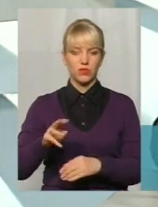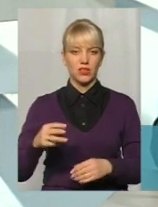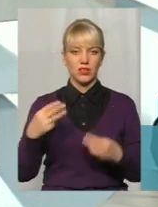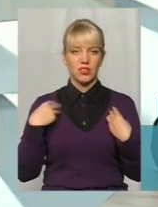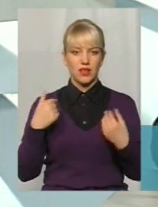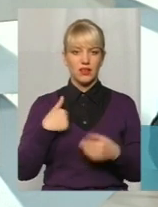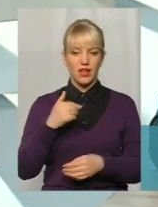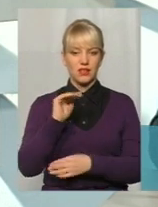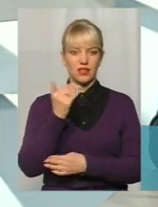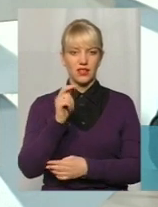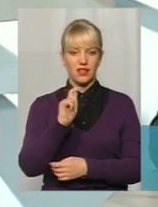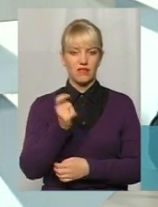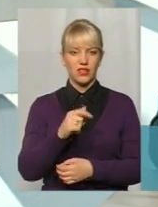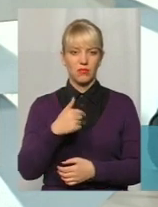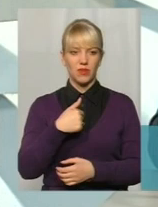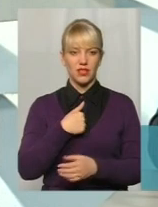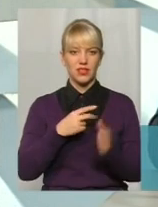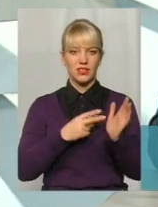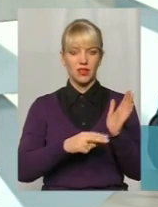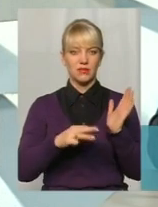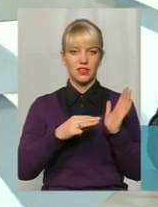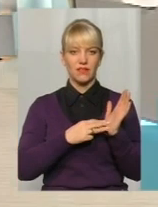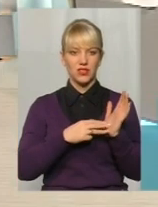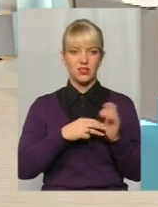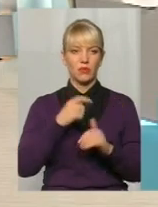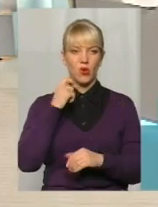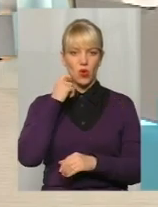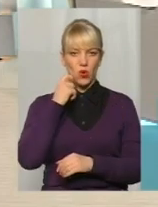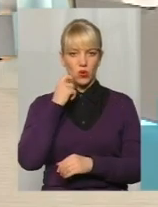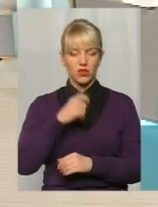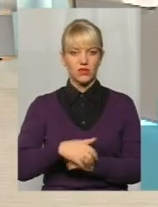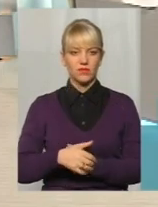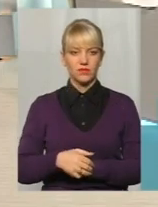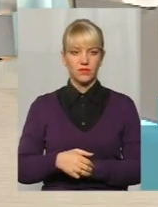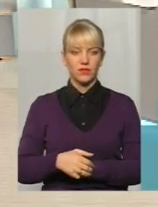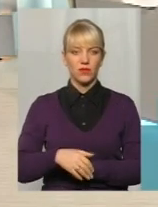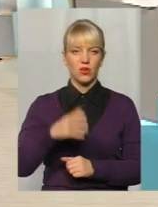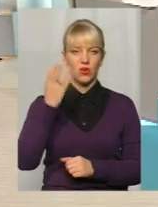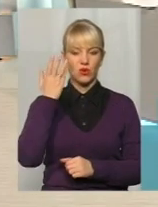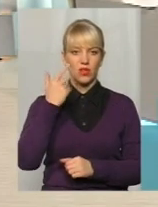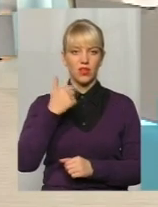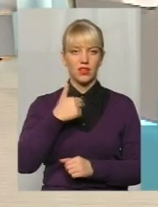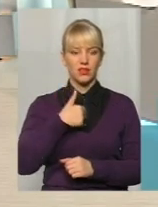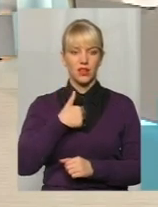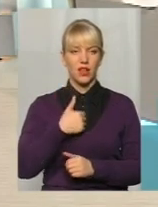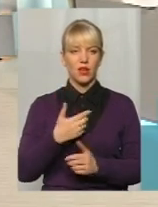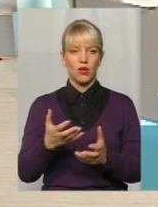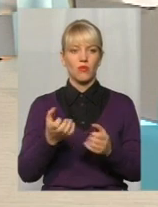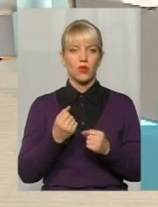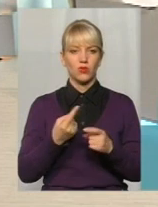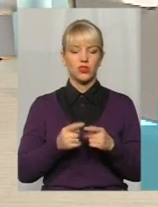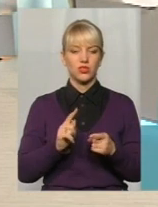війни. Мені 78 років. Кому я получу 3 гроші?